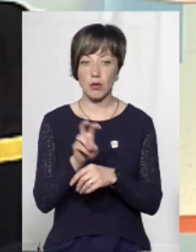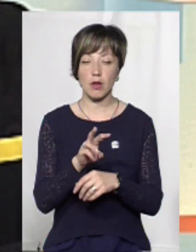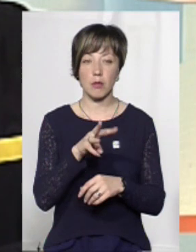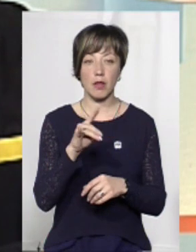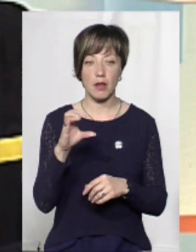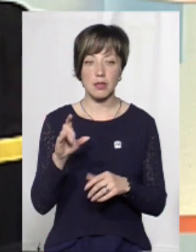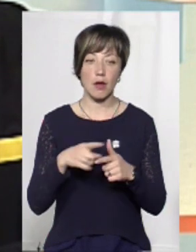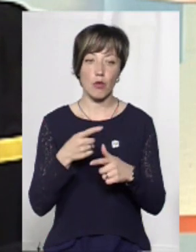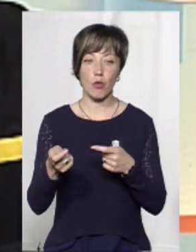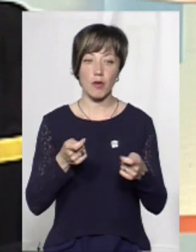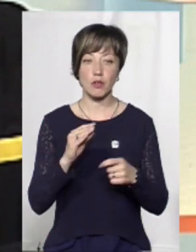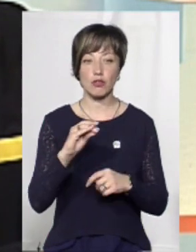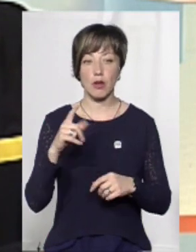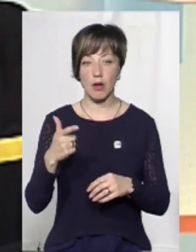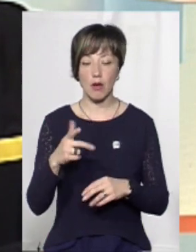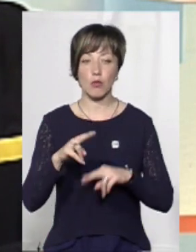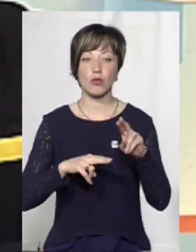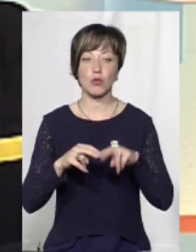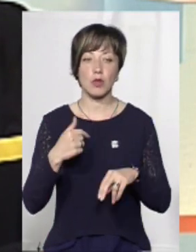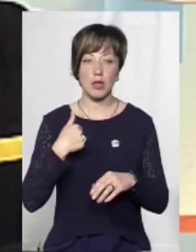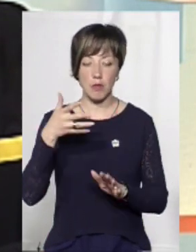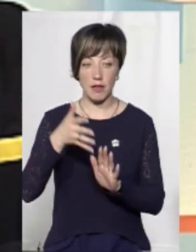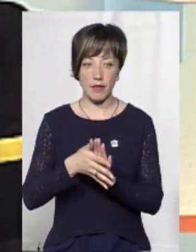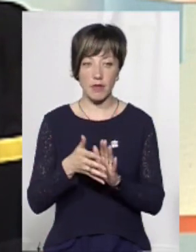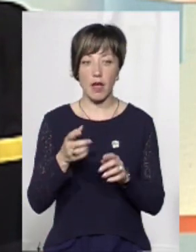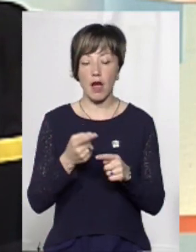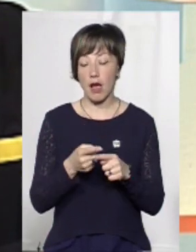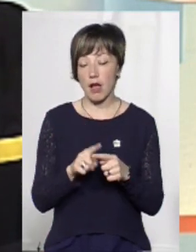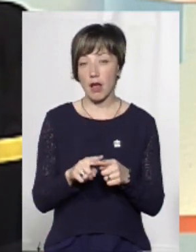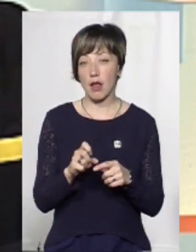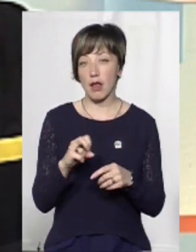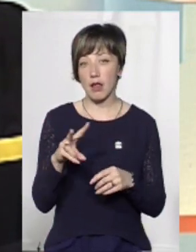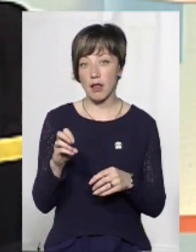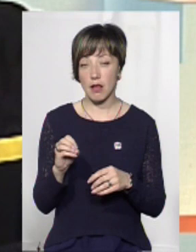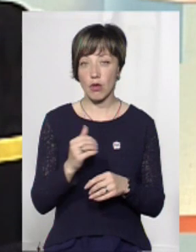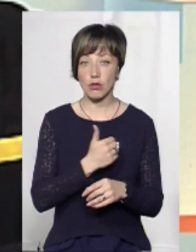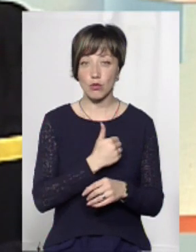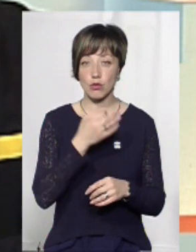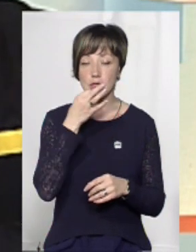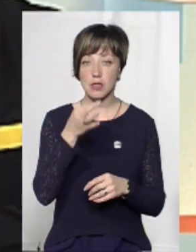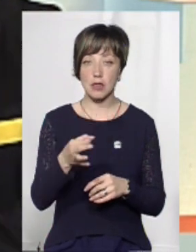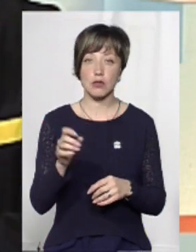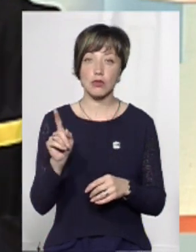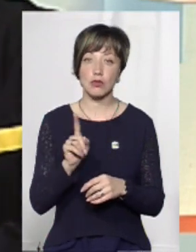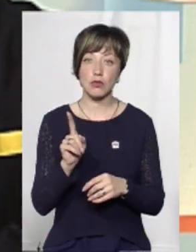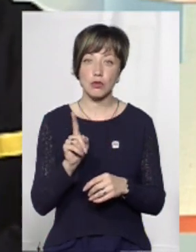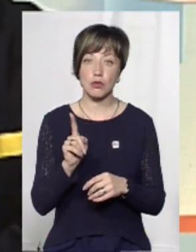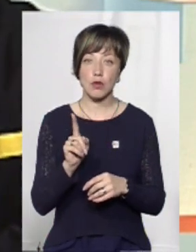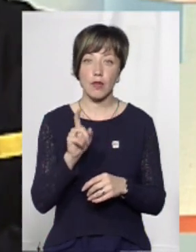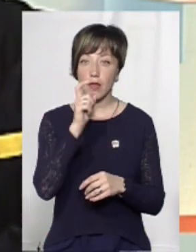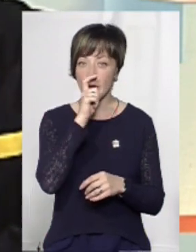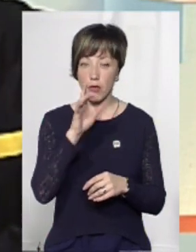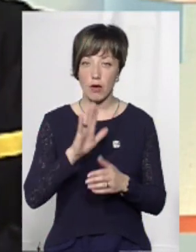МНСників, або до управління ЖКГ, дойте на ливнівки. Ну, але ще раз хочу сказати, що доволі таки